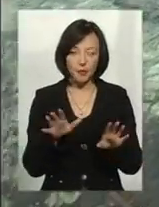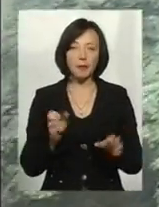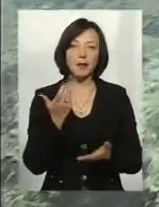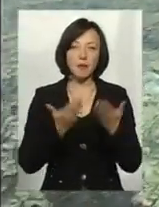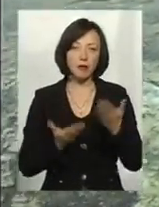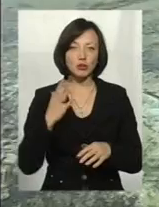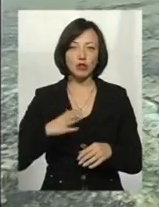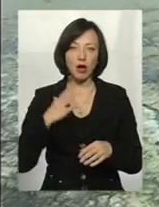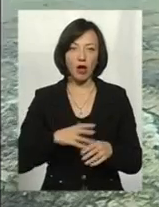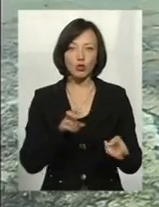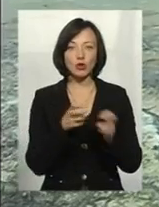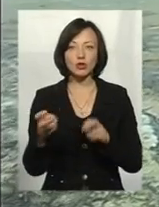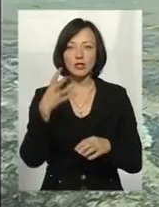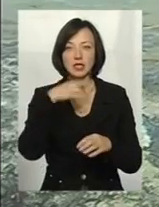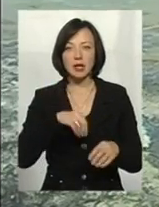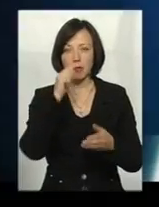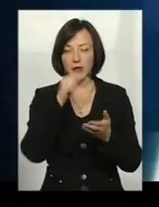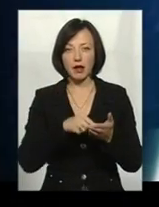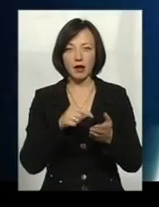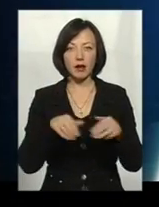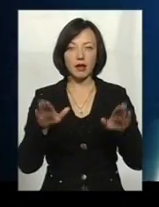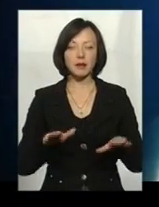Мабуть, чекають, поки до хлину з'їдять птахи.